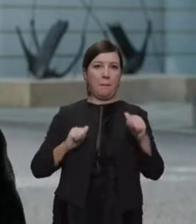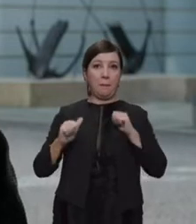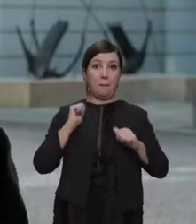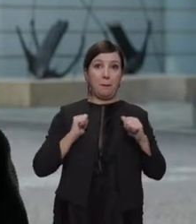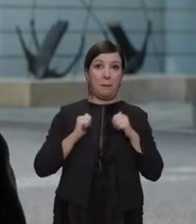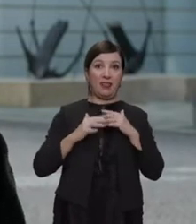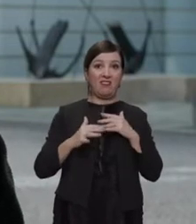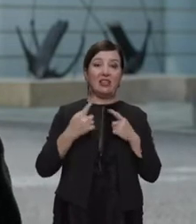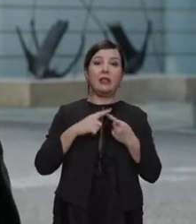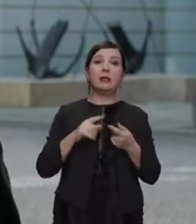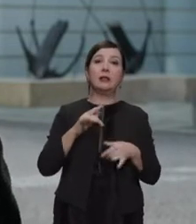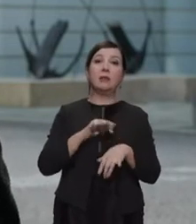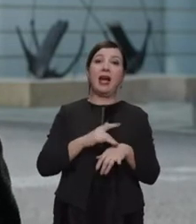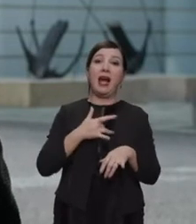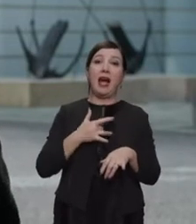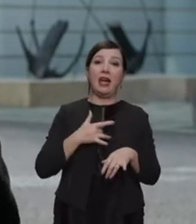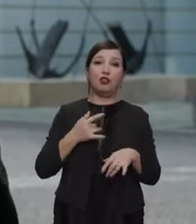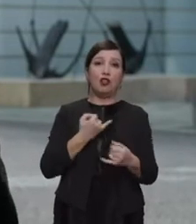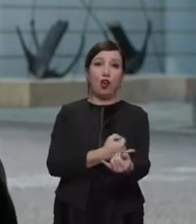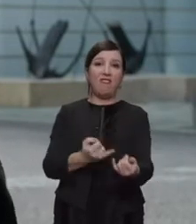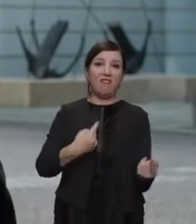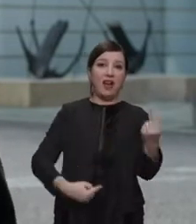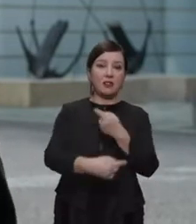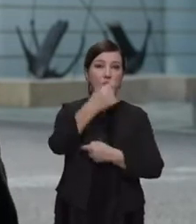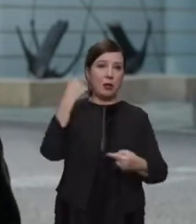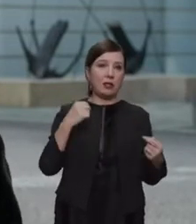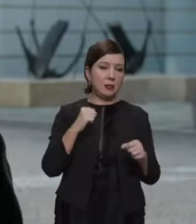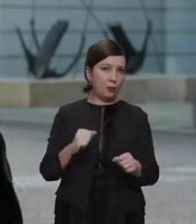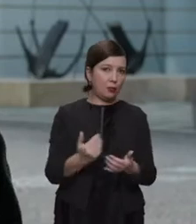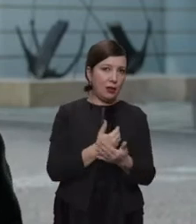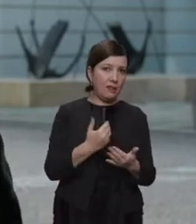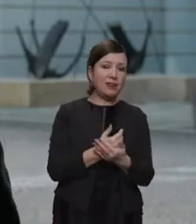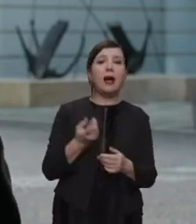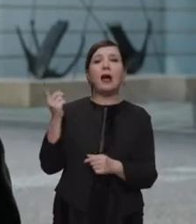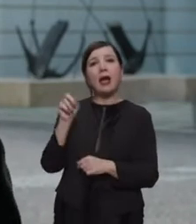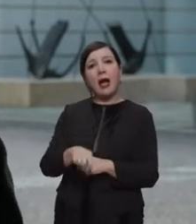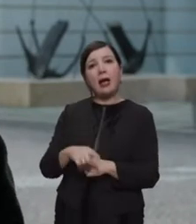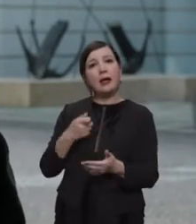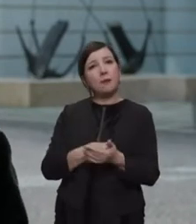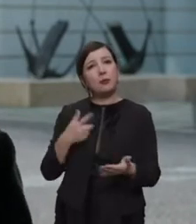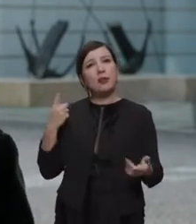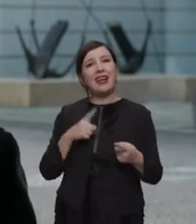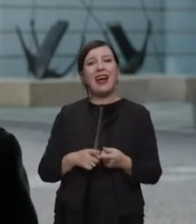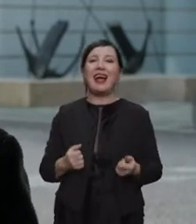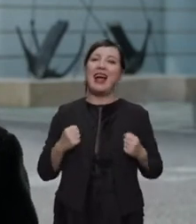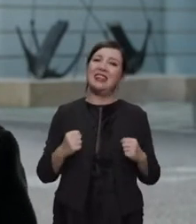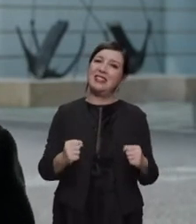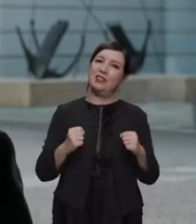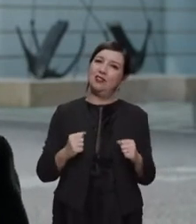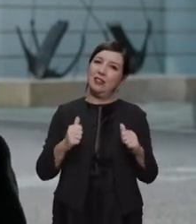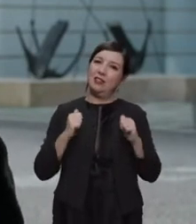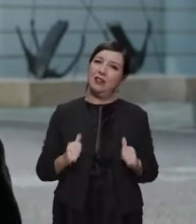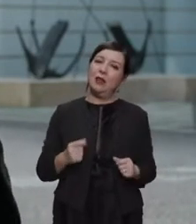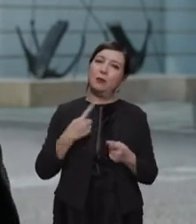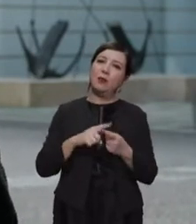molte delle malattie cardiovascolari che sono evitabili, comeppure è importante l'esercizio